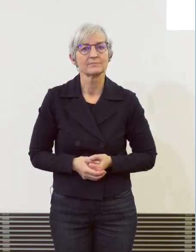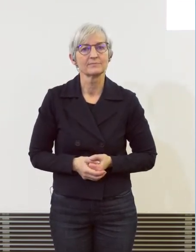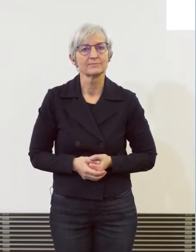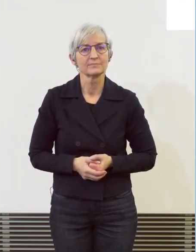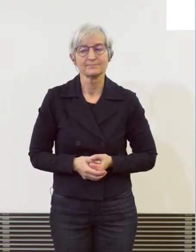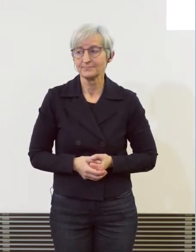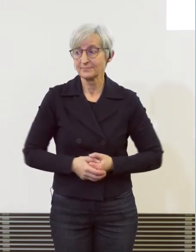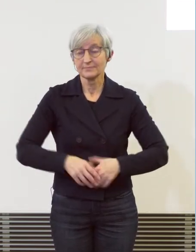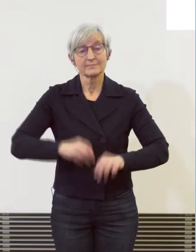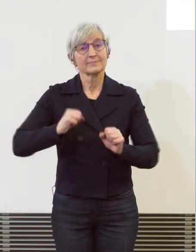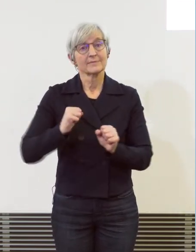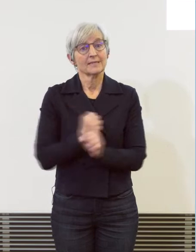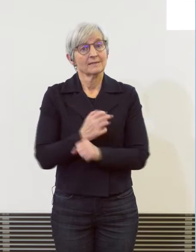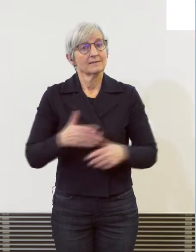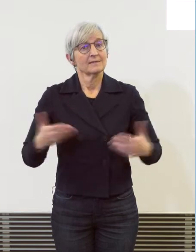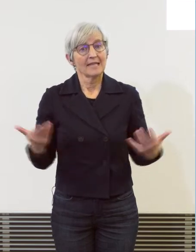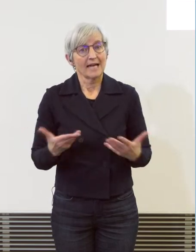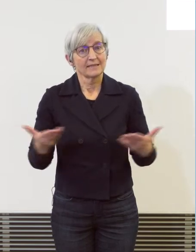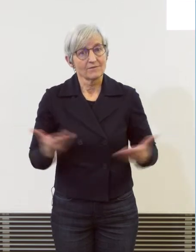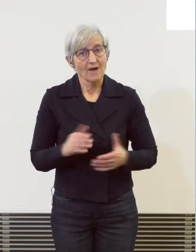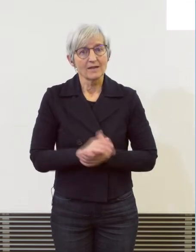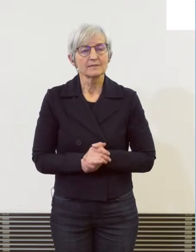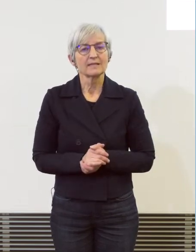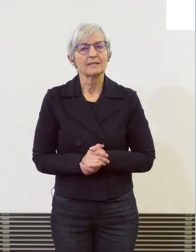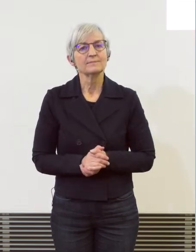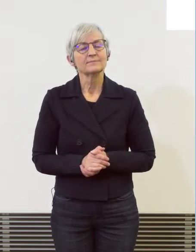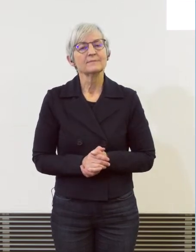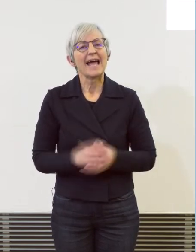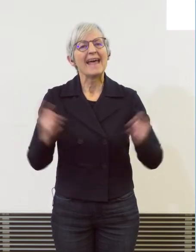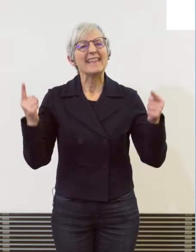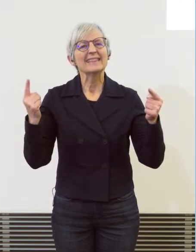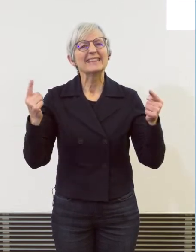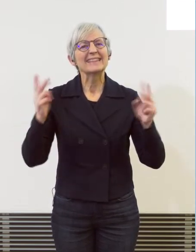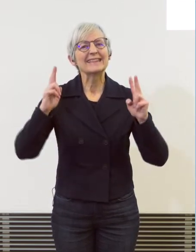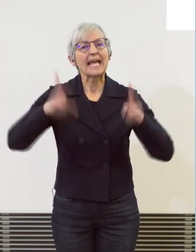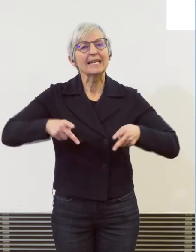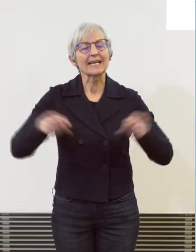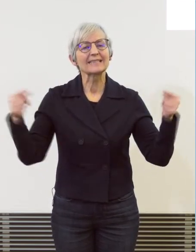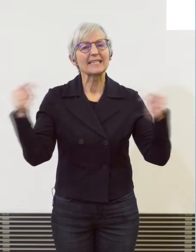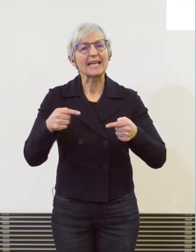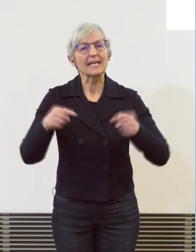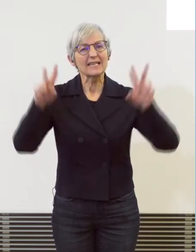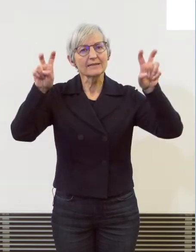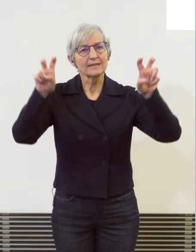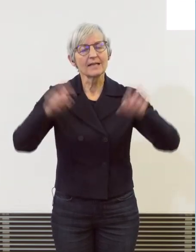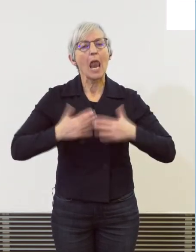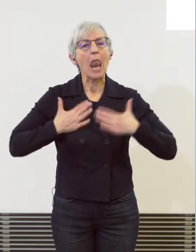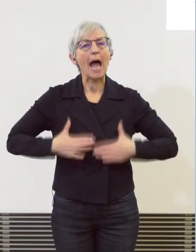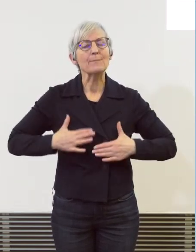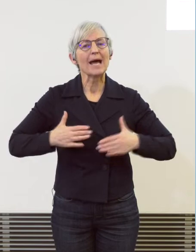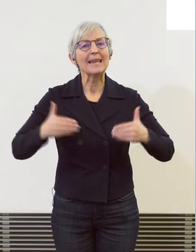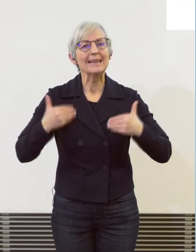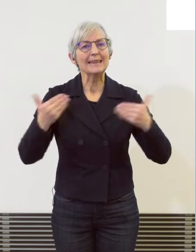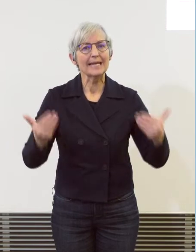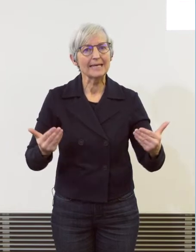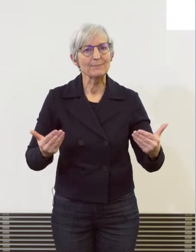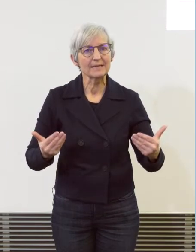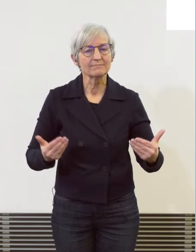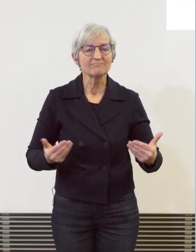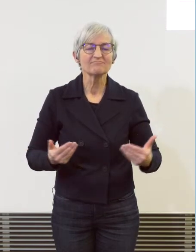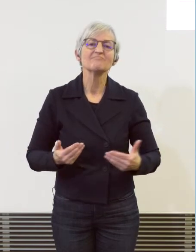Leider haben Delikte gegen Leib und Leben im 2022 Gesamthaft um 4%